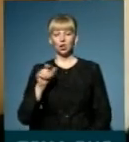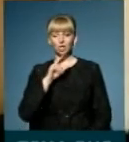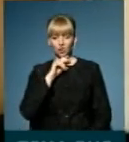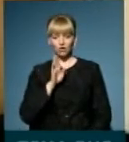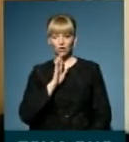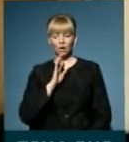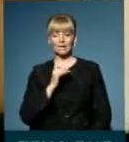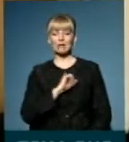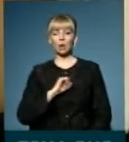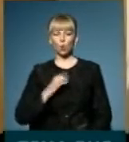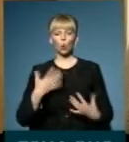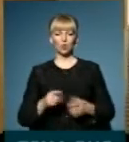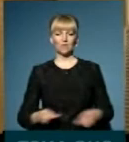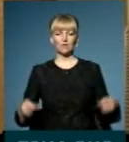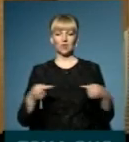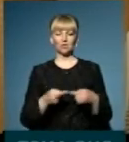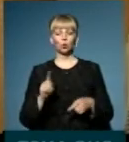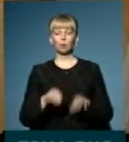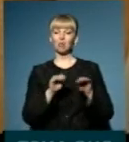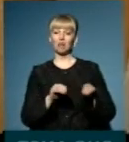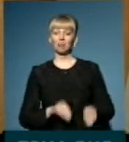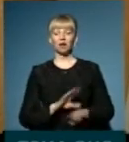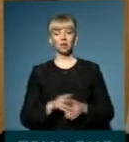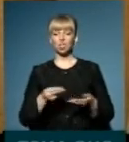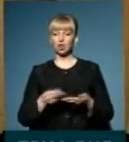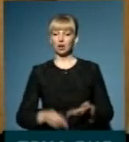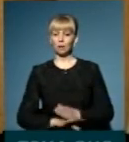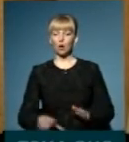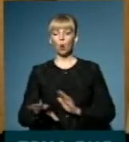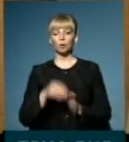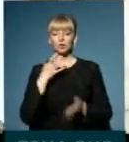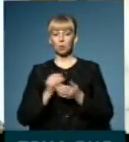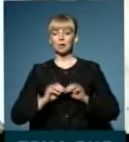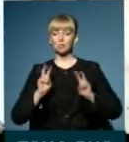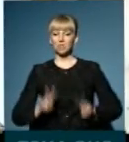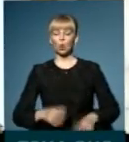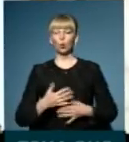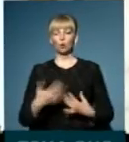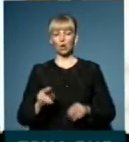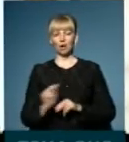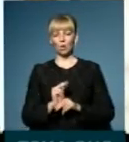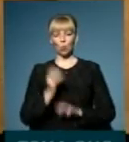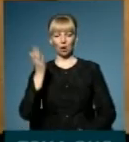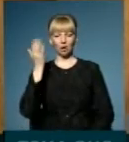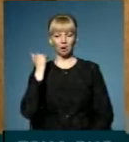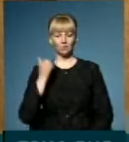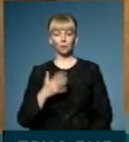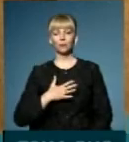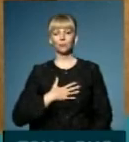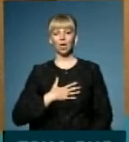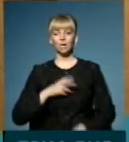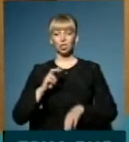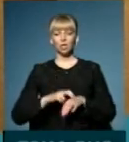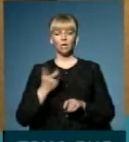Олексійовна із терапевтом вже визначилась. Втім, декларацію ще не уклала. Обрала собі фахівця, у якого лікувалися раніше. Наш